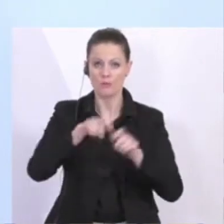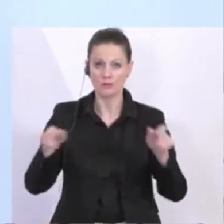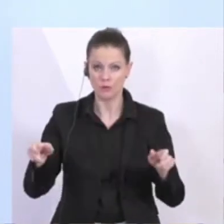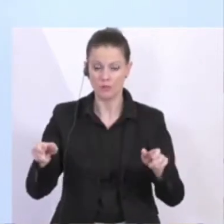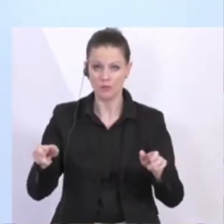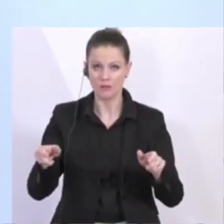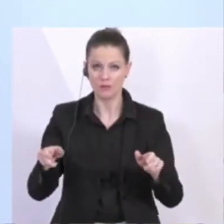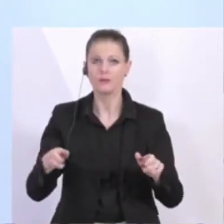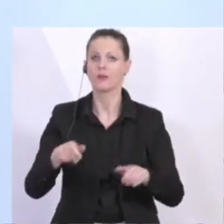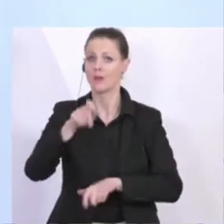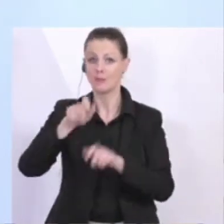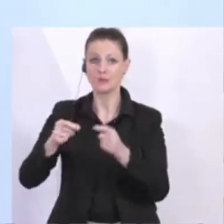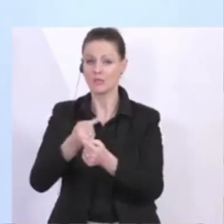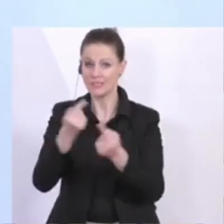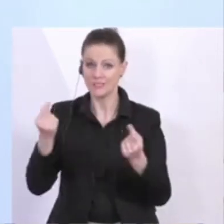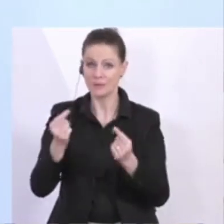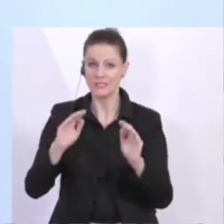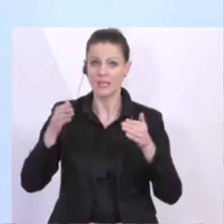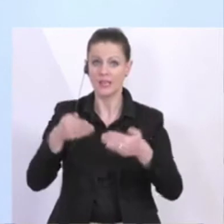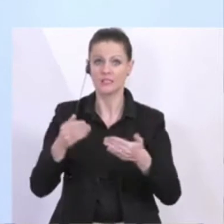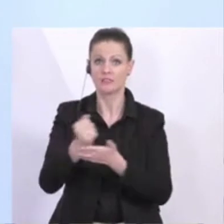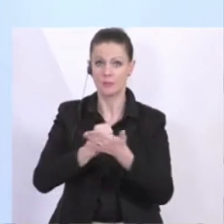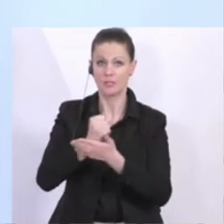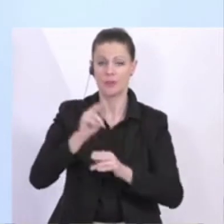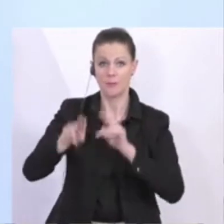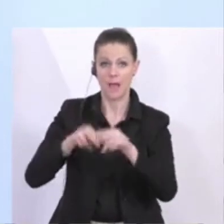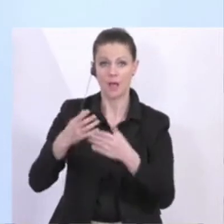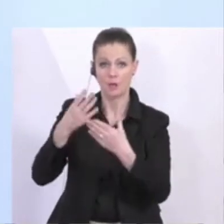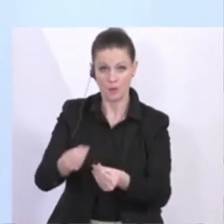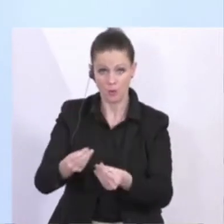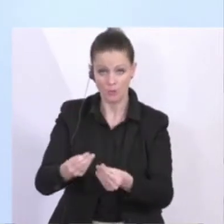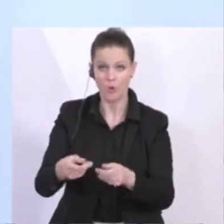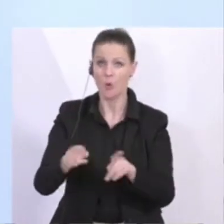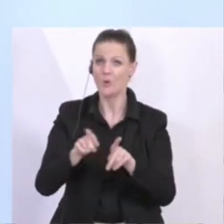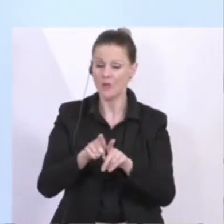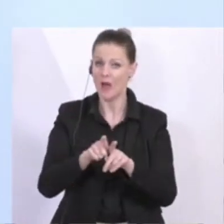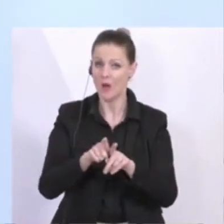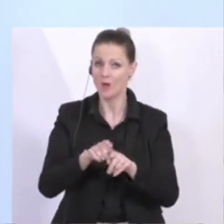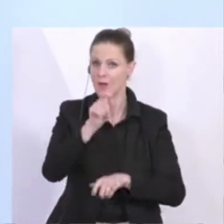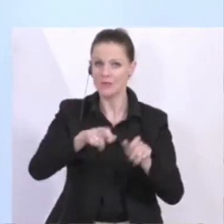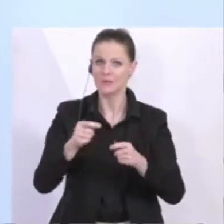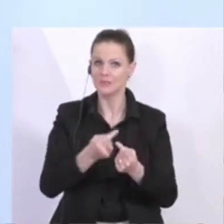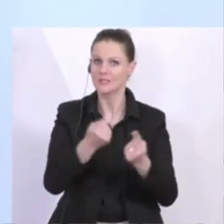was die Menschen betrifft, die intensivmedizinische Behandlung brauchen und was die Menschen betrifft, die